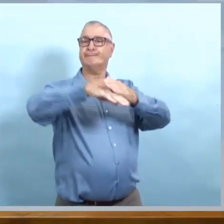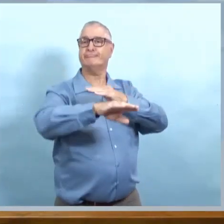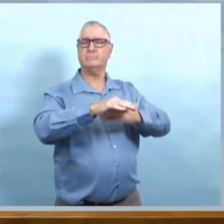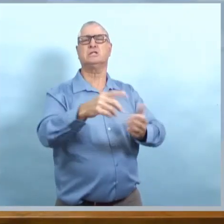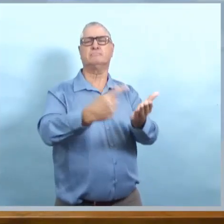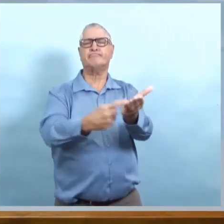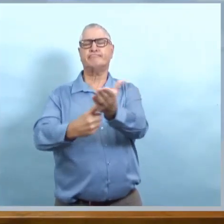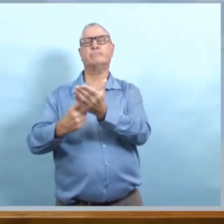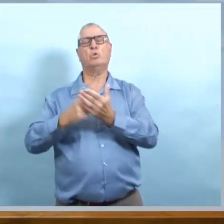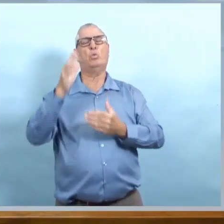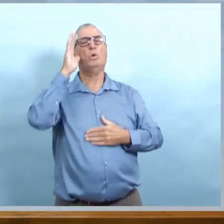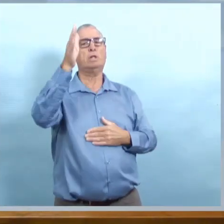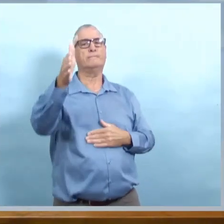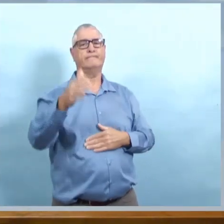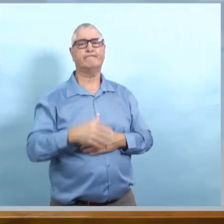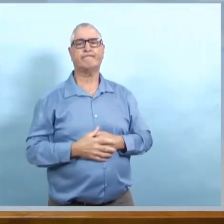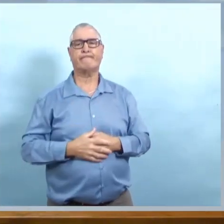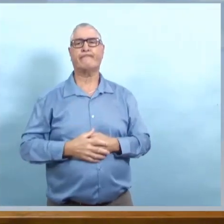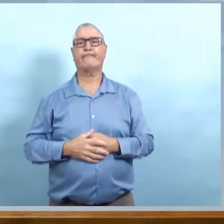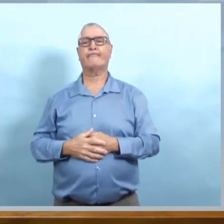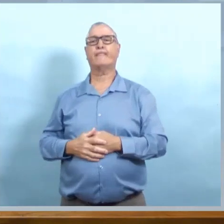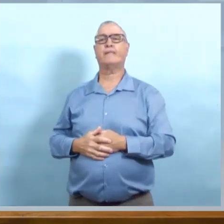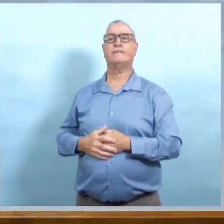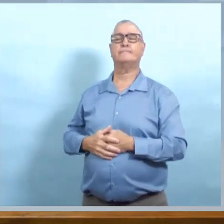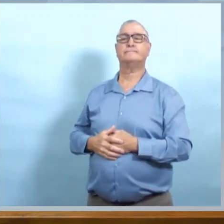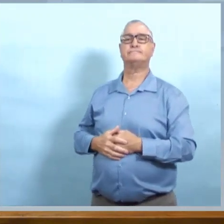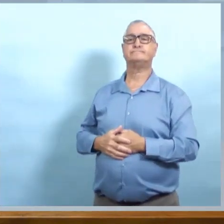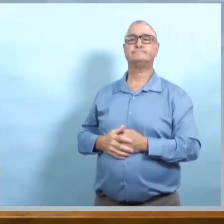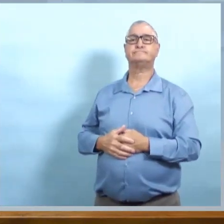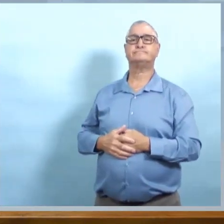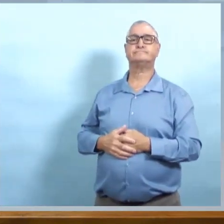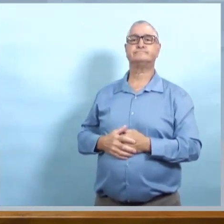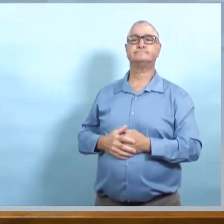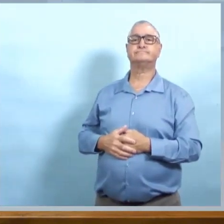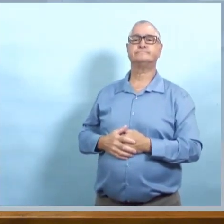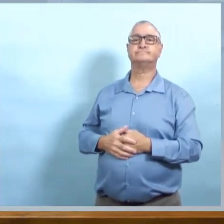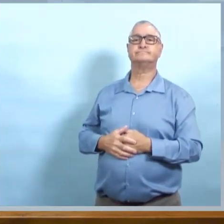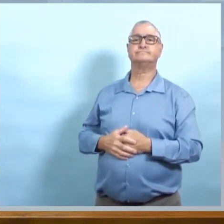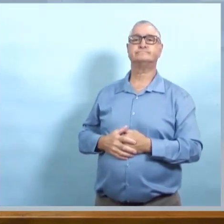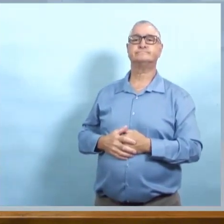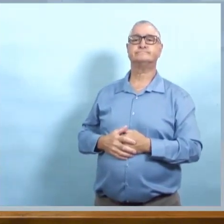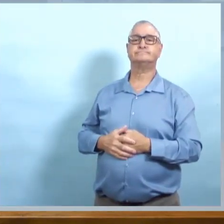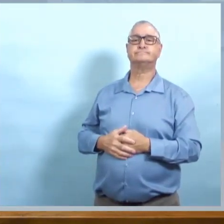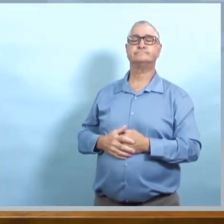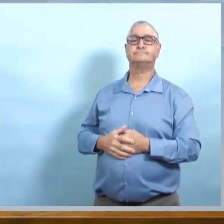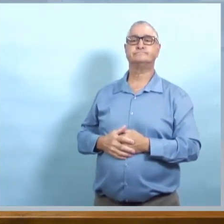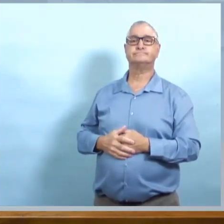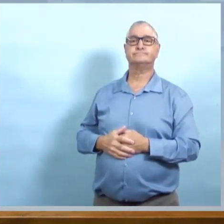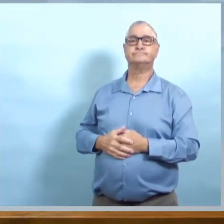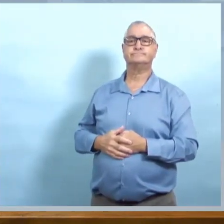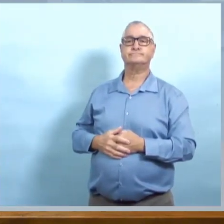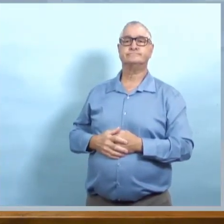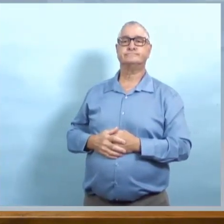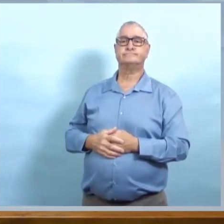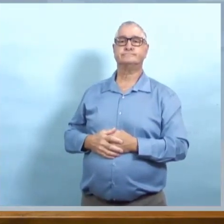secteurs et voir comment nous pouvons limiter la transmission, non seulement chez les personnes qui travaillent, mais aussi chez les clients.